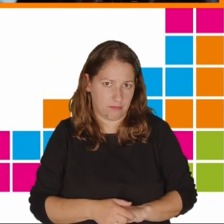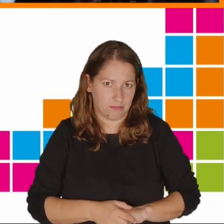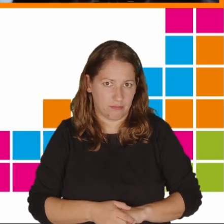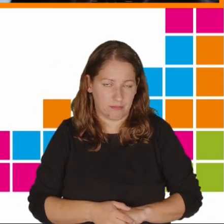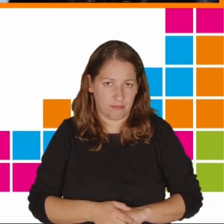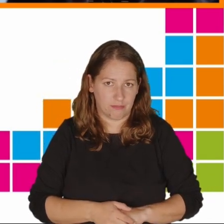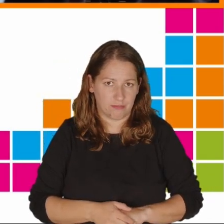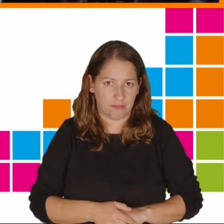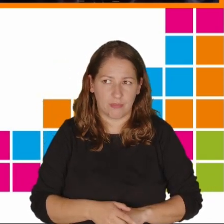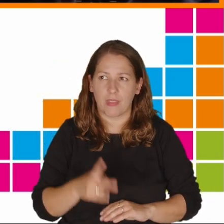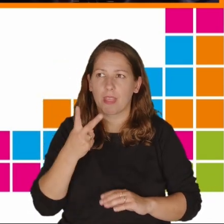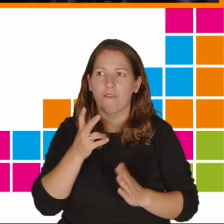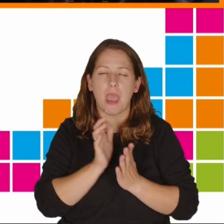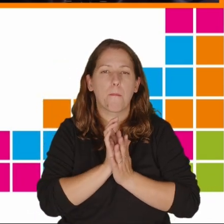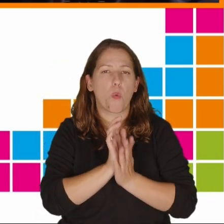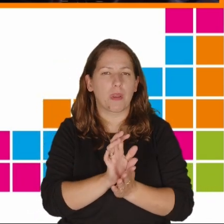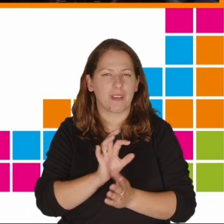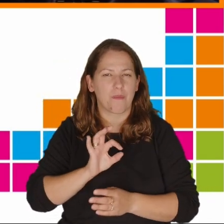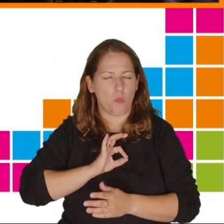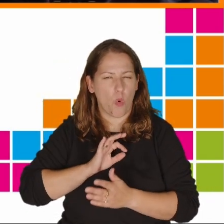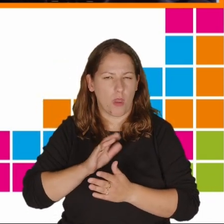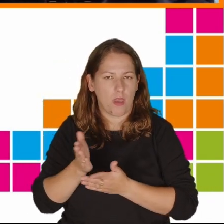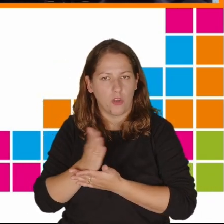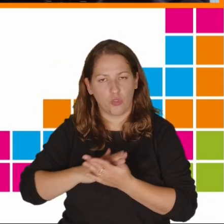Tutaj są dwie publikacje z mojej dziedziny.